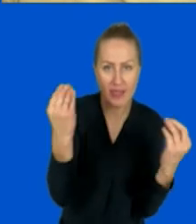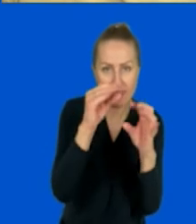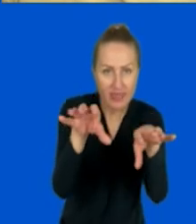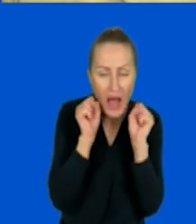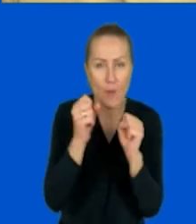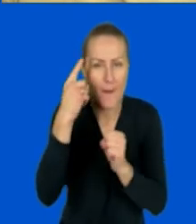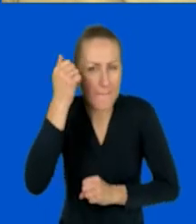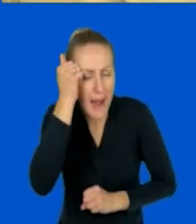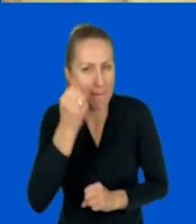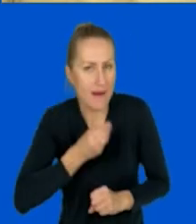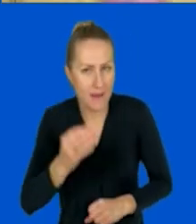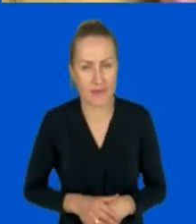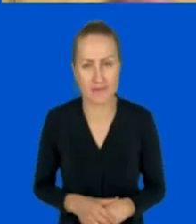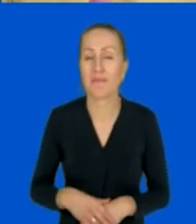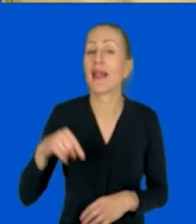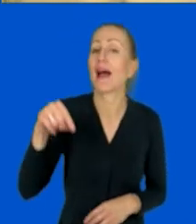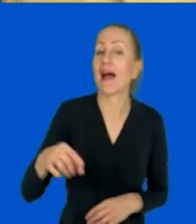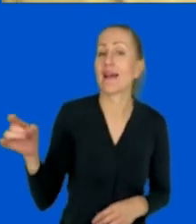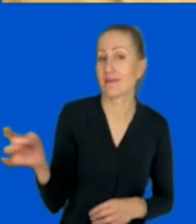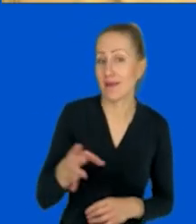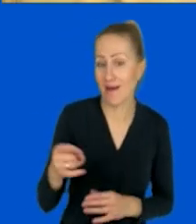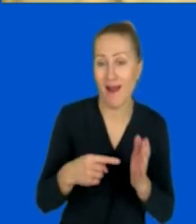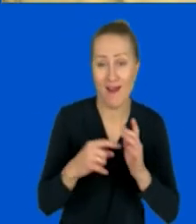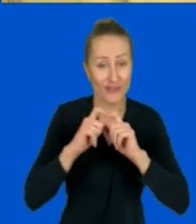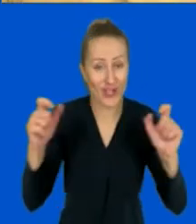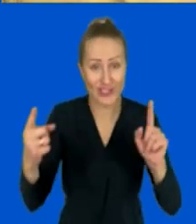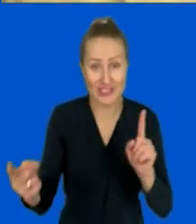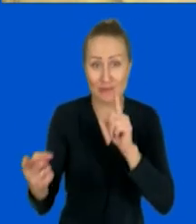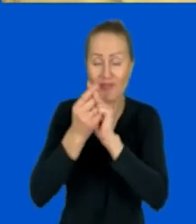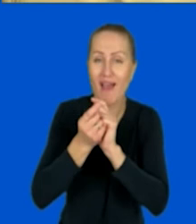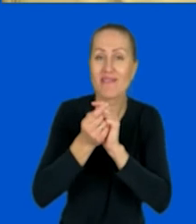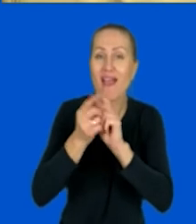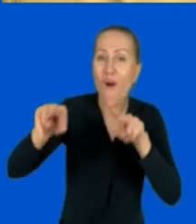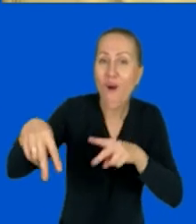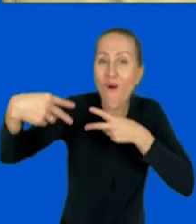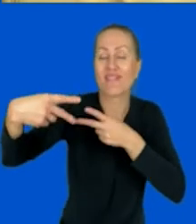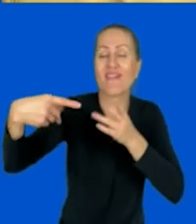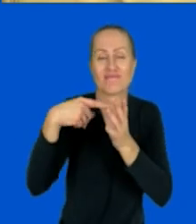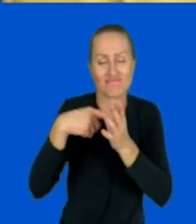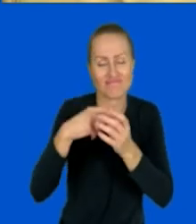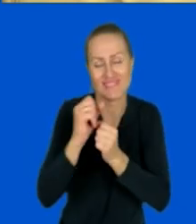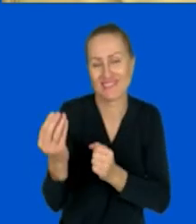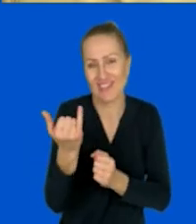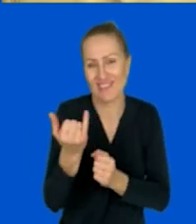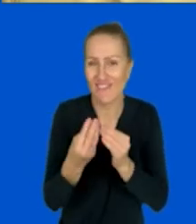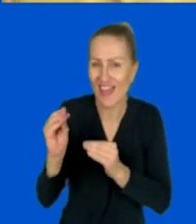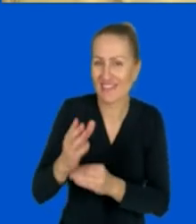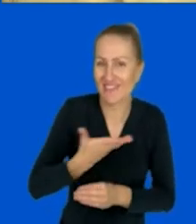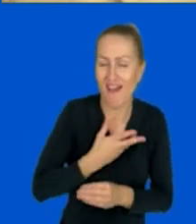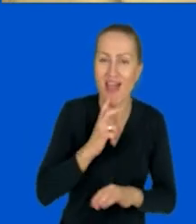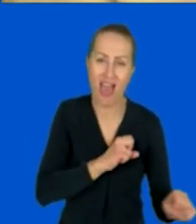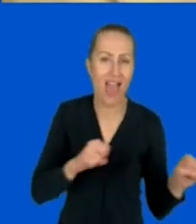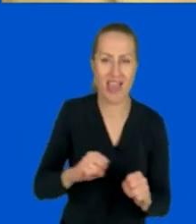zapamiętali. A gra podczas spotkania online zawsze wnosi taki element energii, jest takim energizerem.